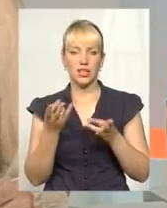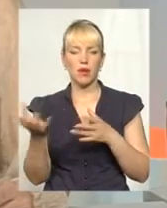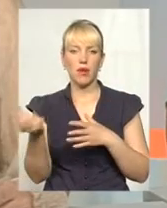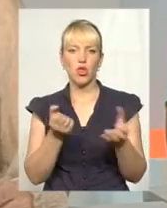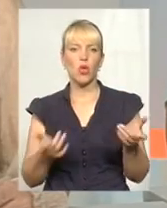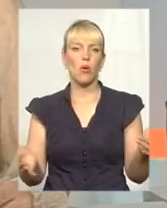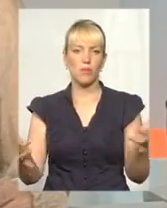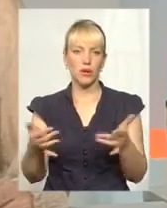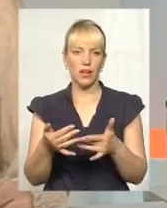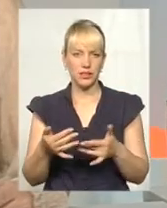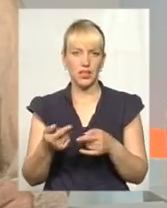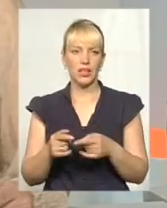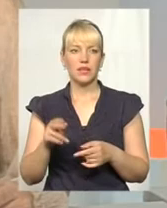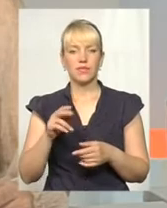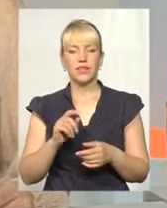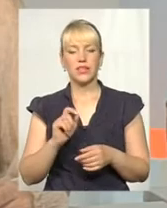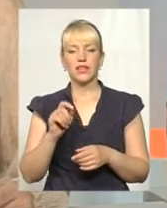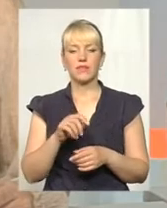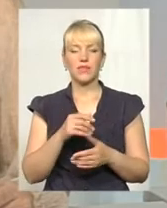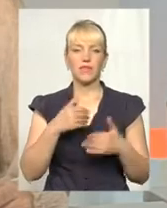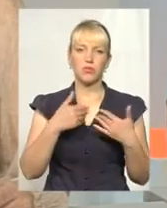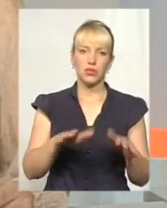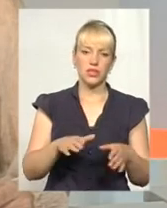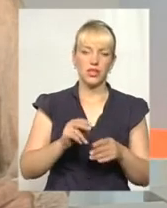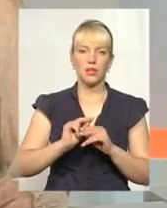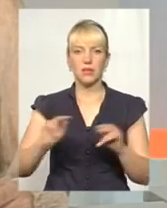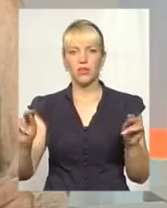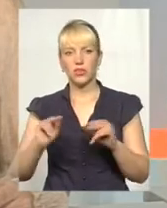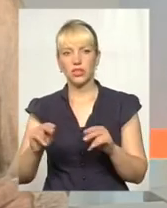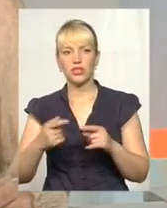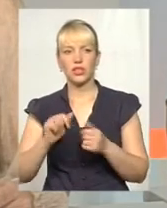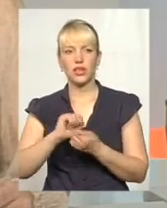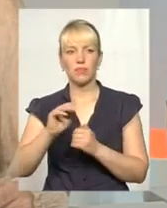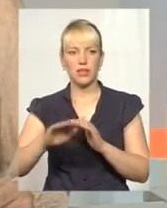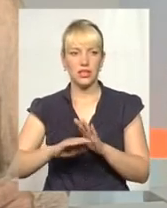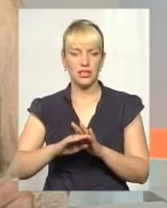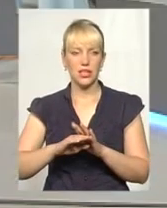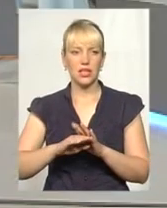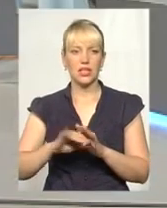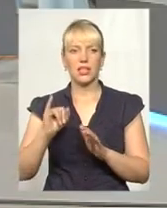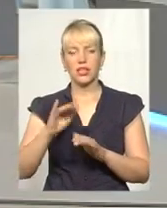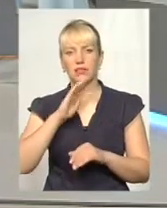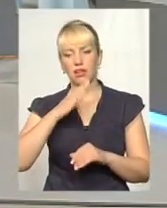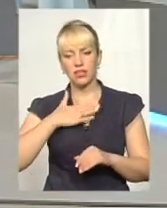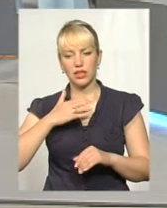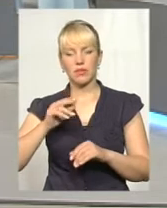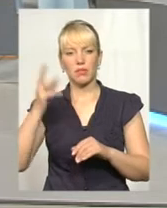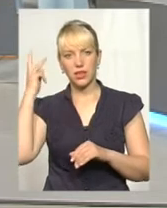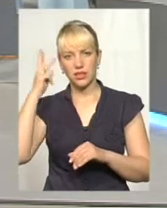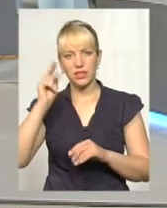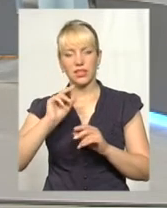звертаючись до кадрового резерву, до випускників педагогічних узів, і Кеменецького, до речі, і нашої академії педагогічної.